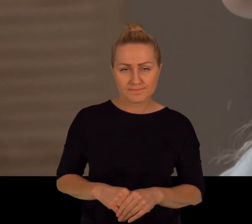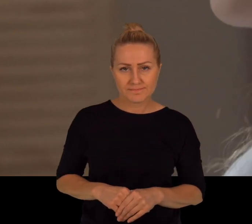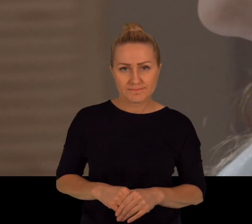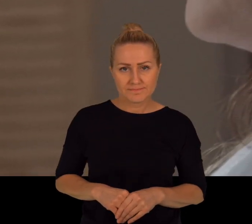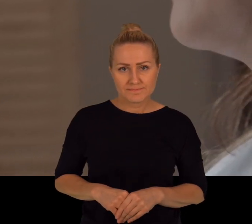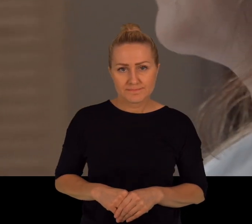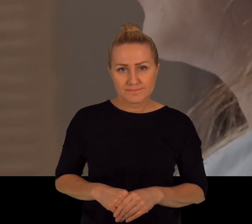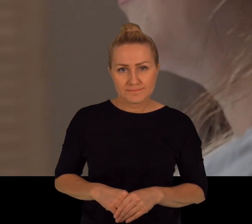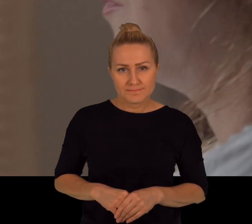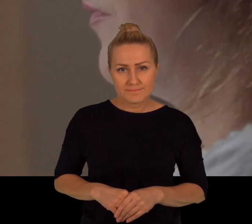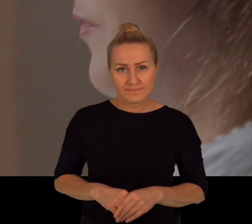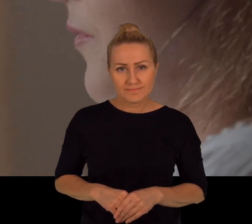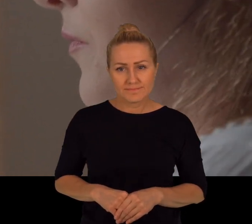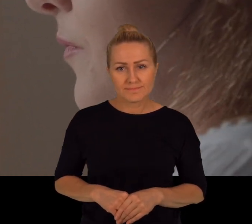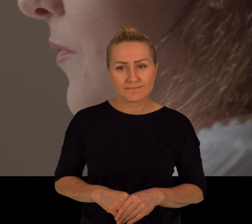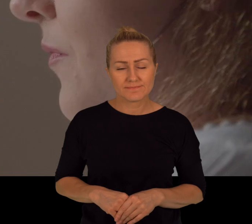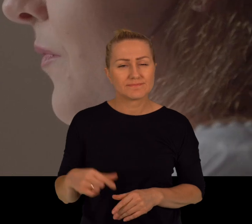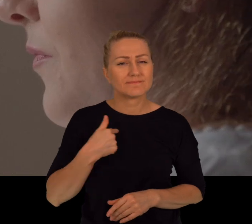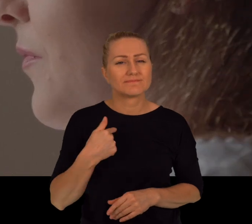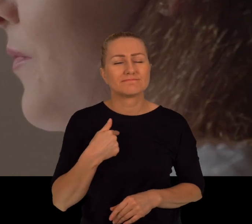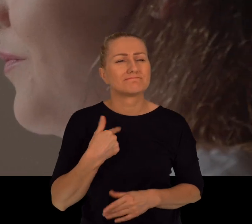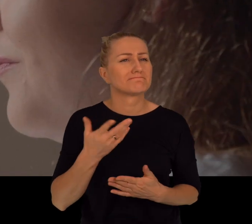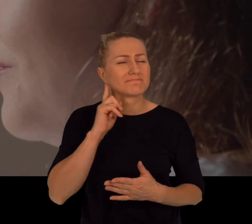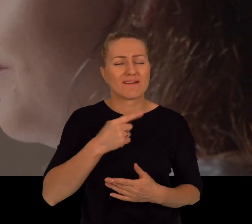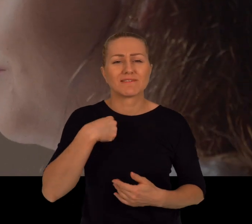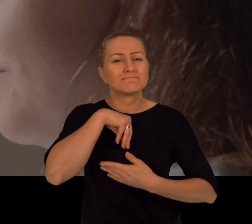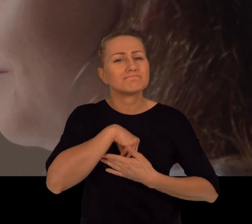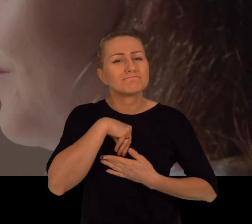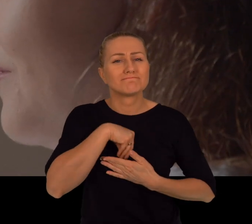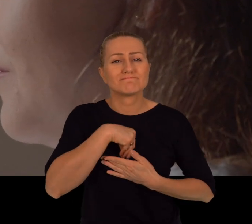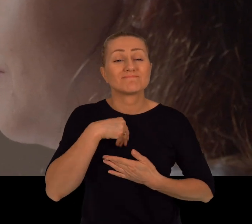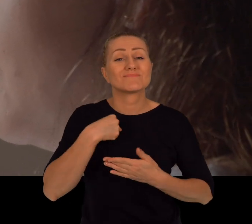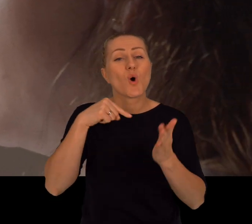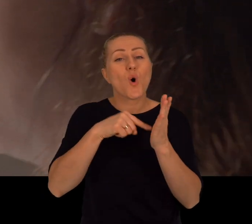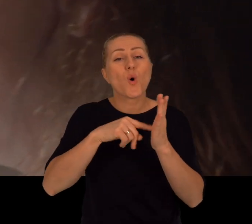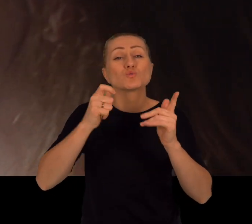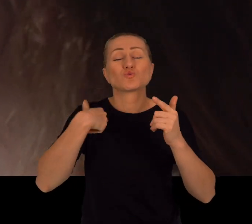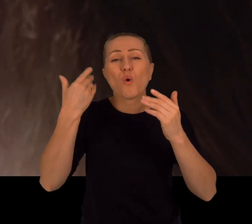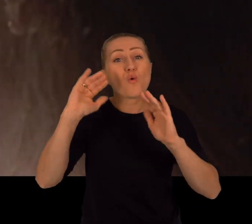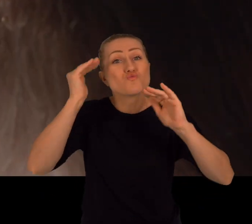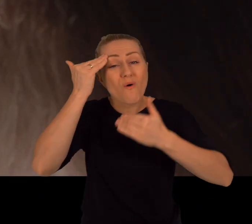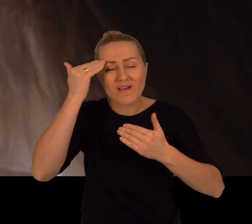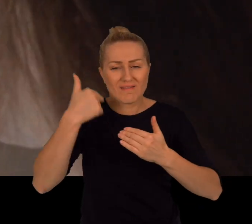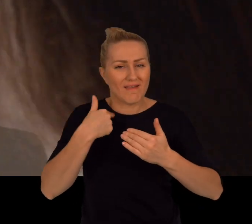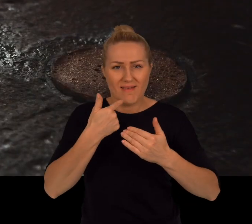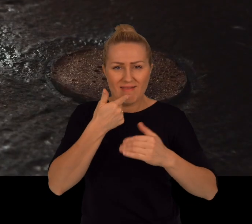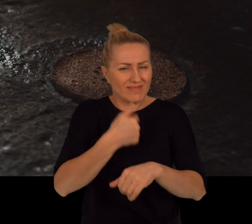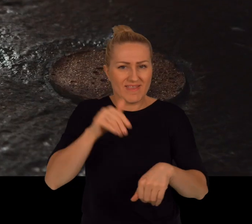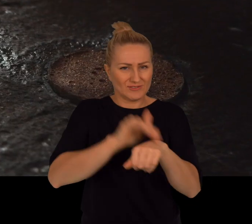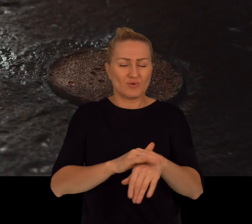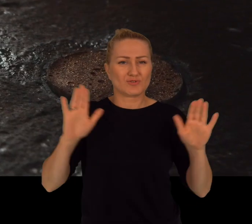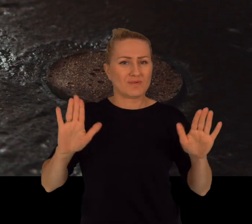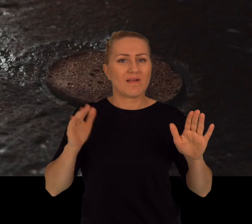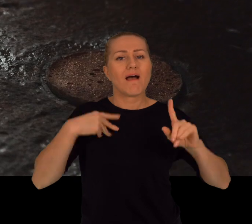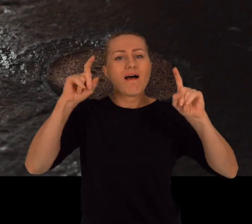Byłam w takiej niezgodności z tym, czego się dowiedziałam. Zaczęłam